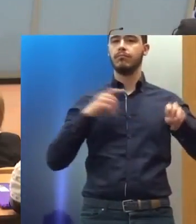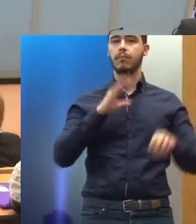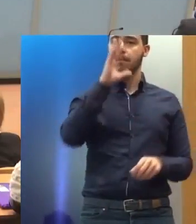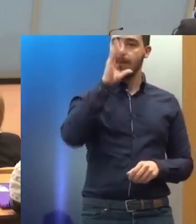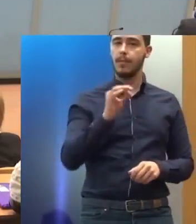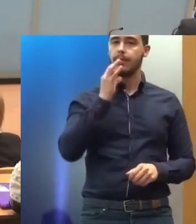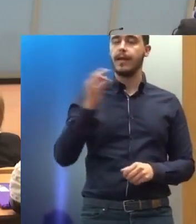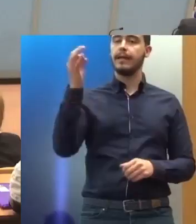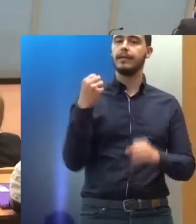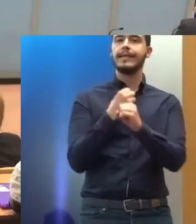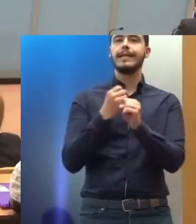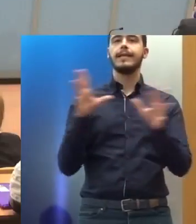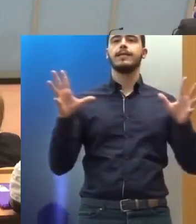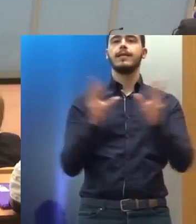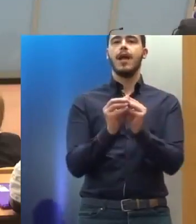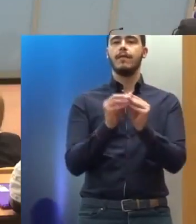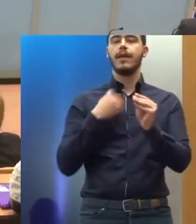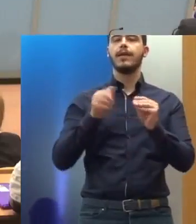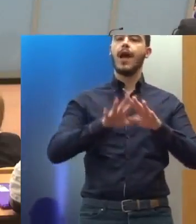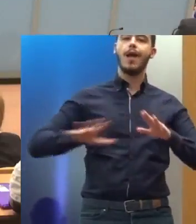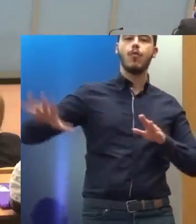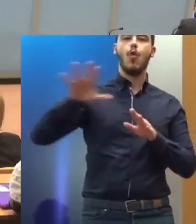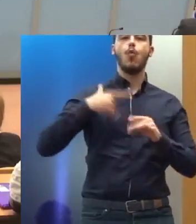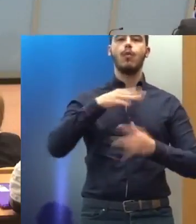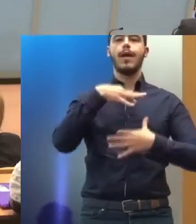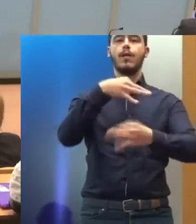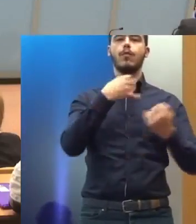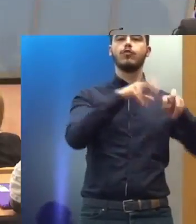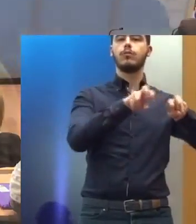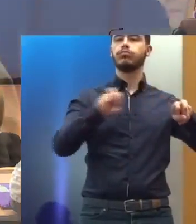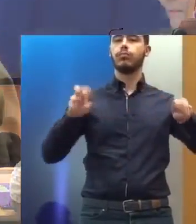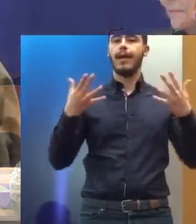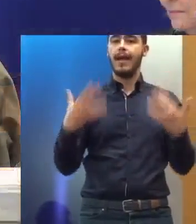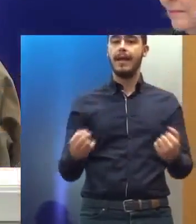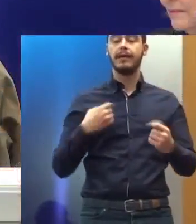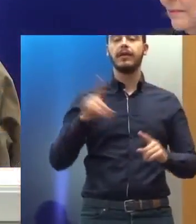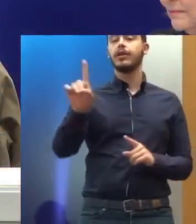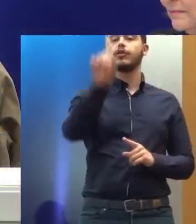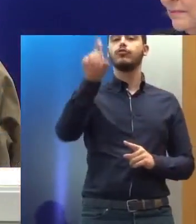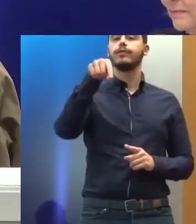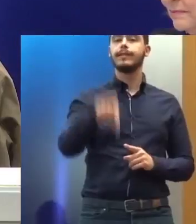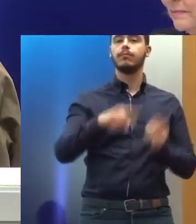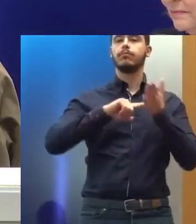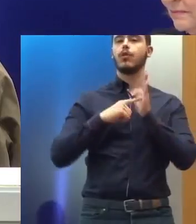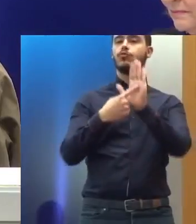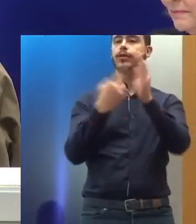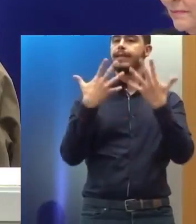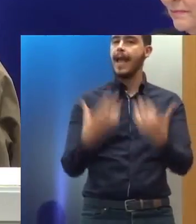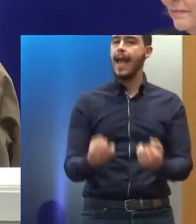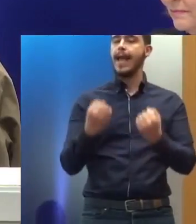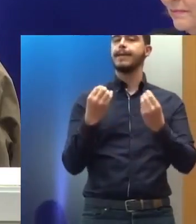συναδέλφους από όλους τους χώρους. Ίσως αυτή η εκδήλωση σημερινή παρουσιάζει μερικά μοναδικά χαρακτηριστικά.